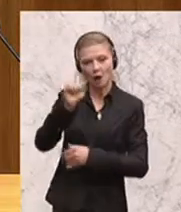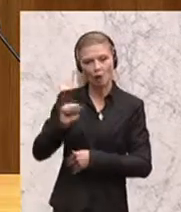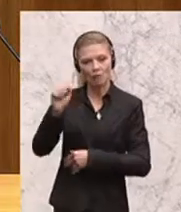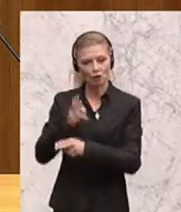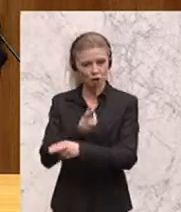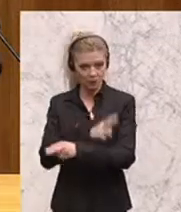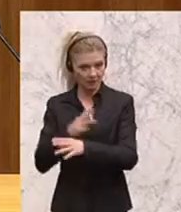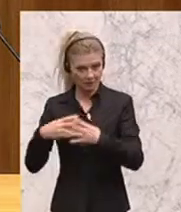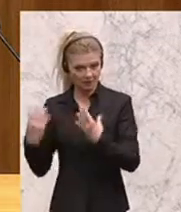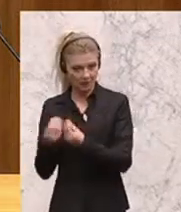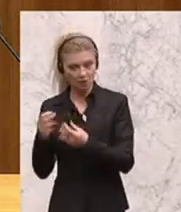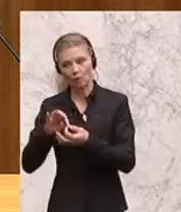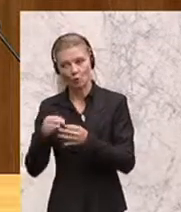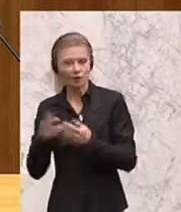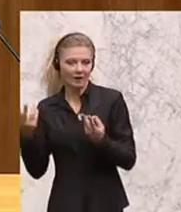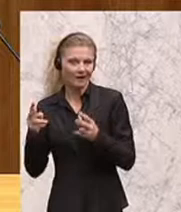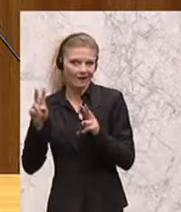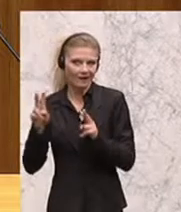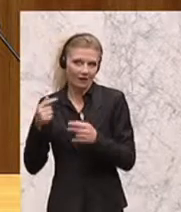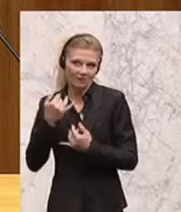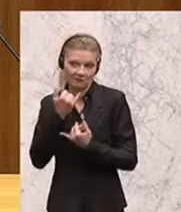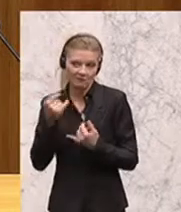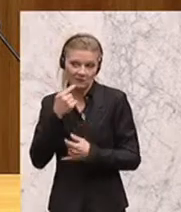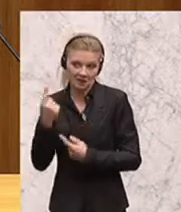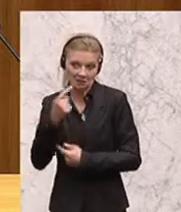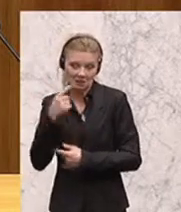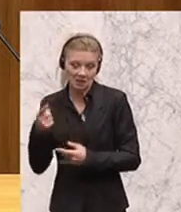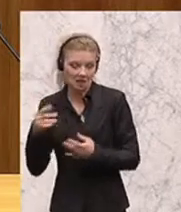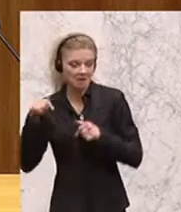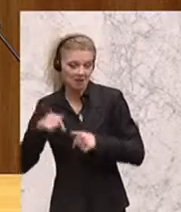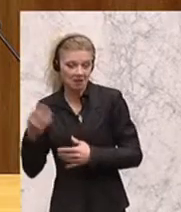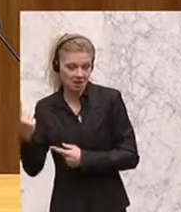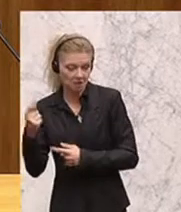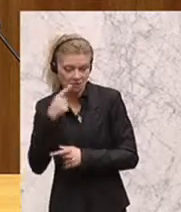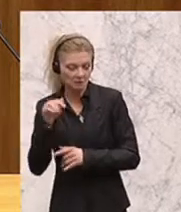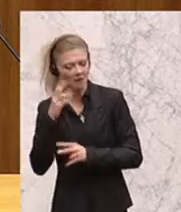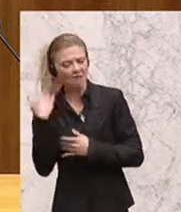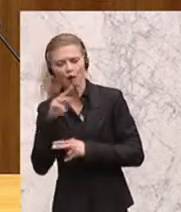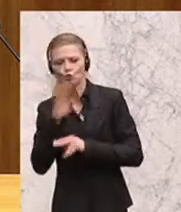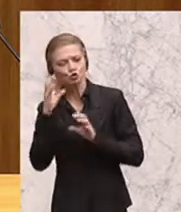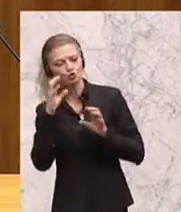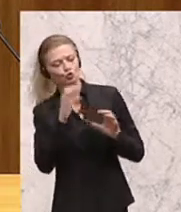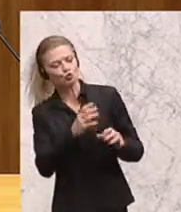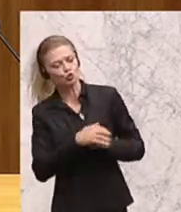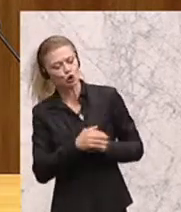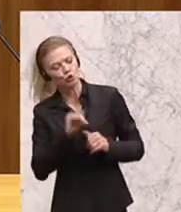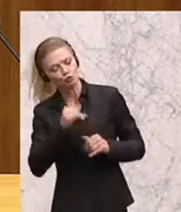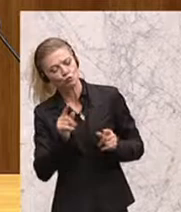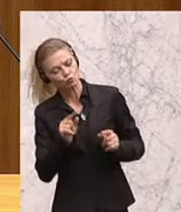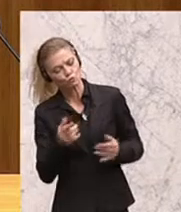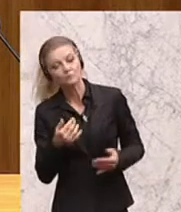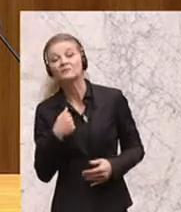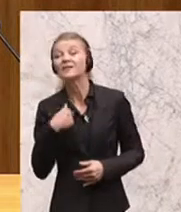oder der sogenannte oder wirkliche Westen zugesehen. Und man hätte das müssen befördern und man hätte da müssen viel